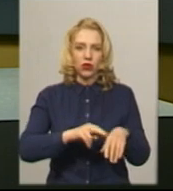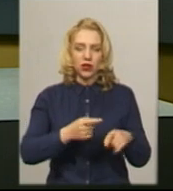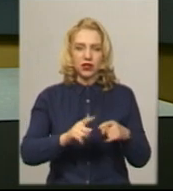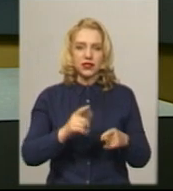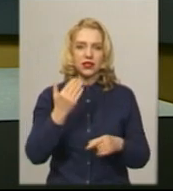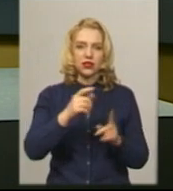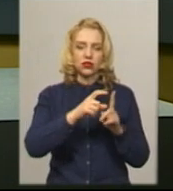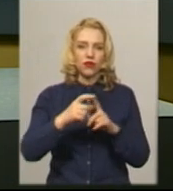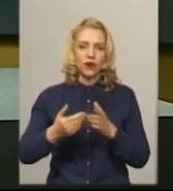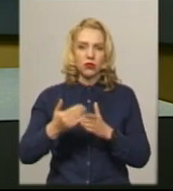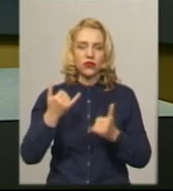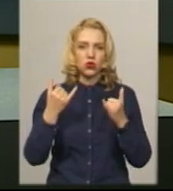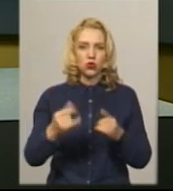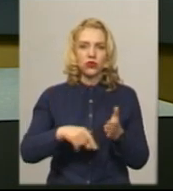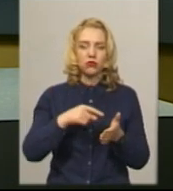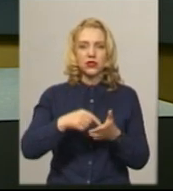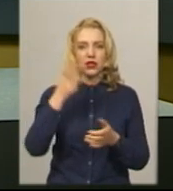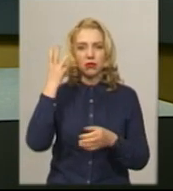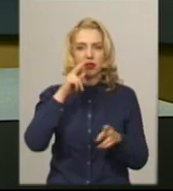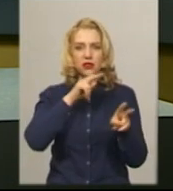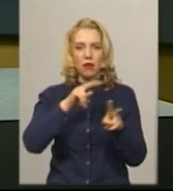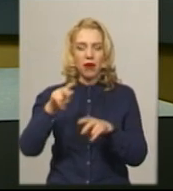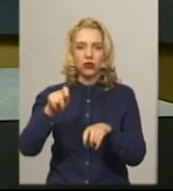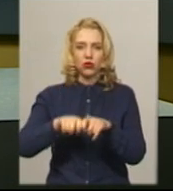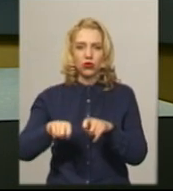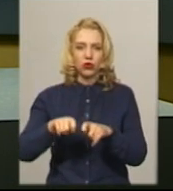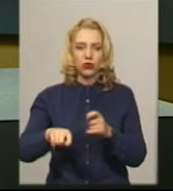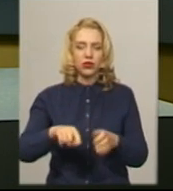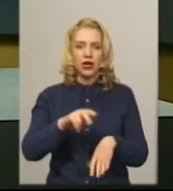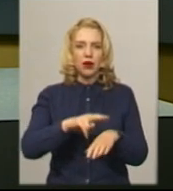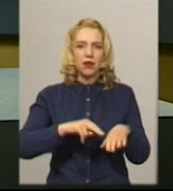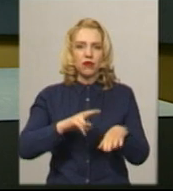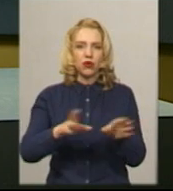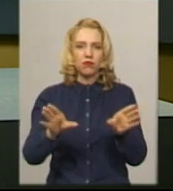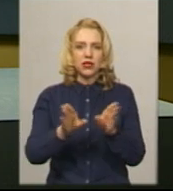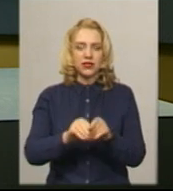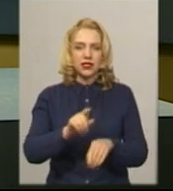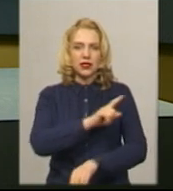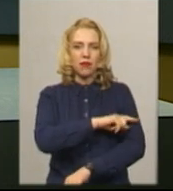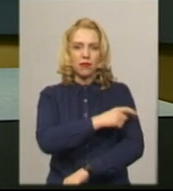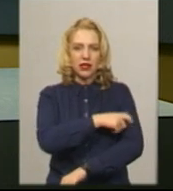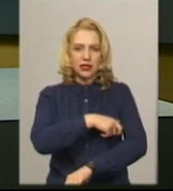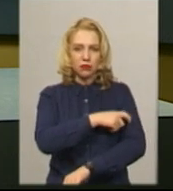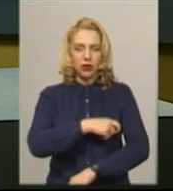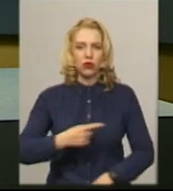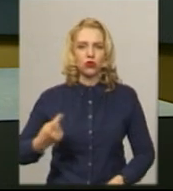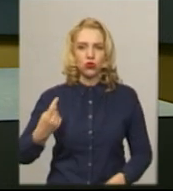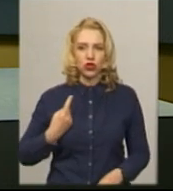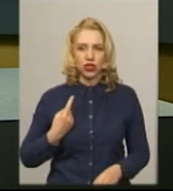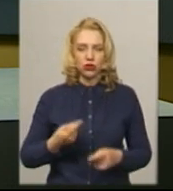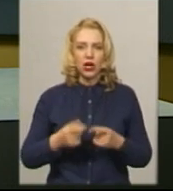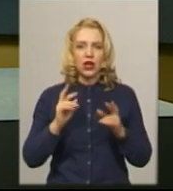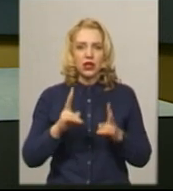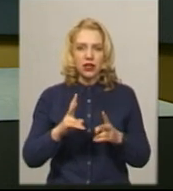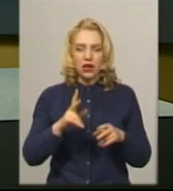її словами, відсьогодні вулиці Хмельницького патрулюють правоохоронці спільно із муніципальною дружиною та Національною гвардією. Як